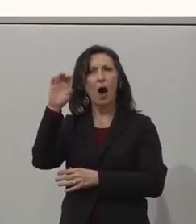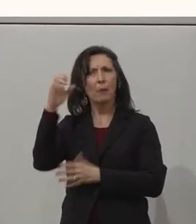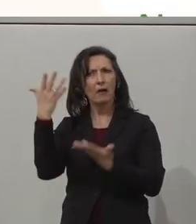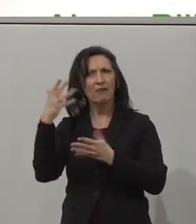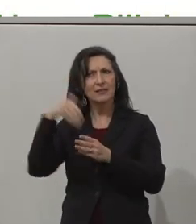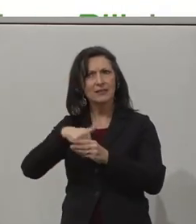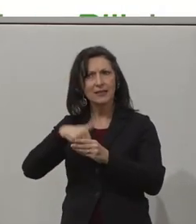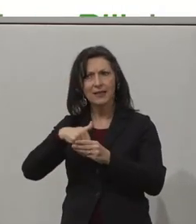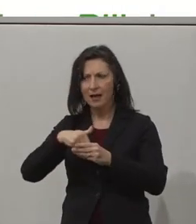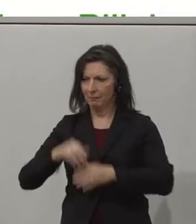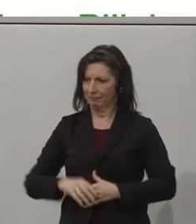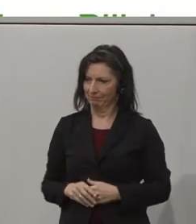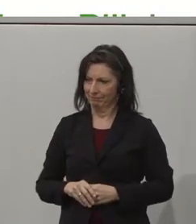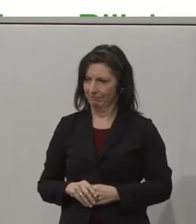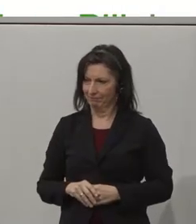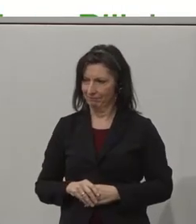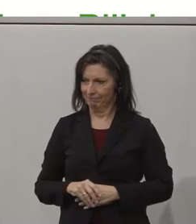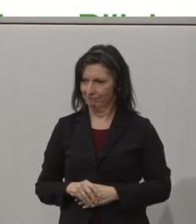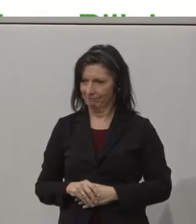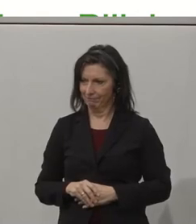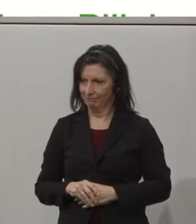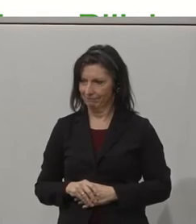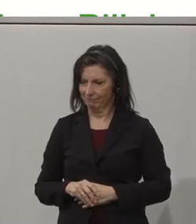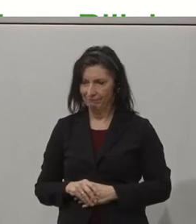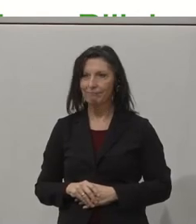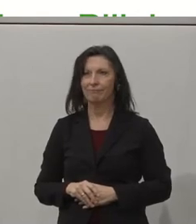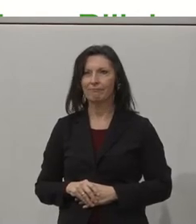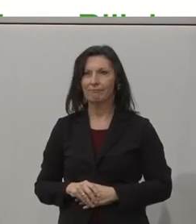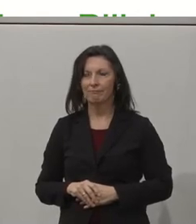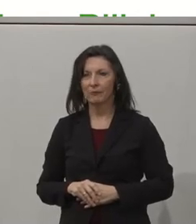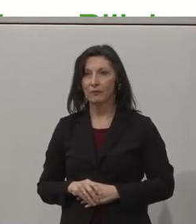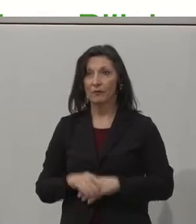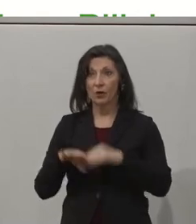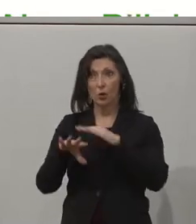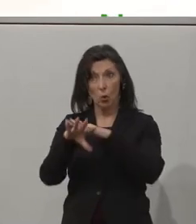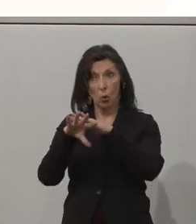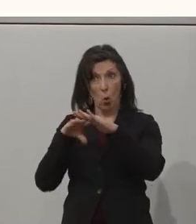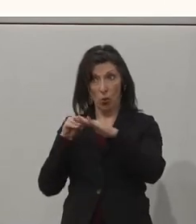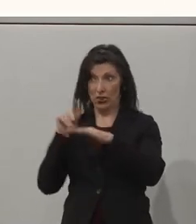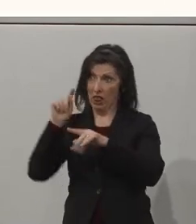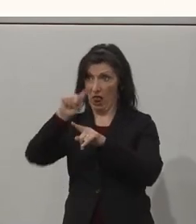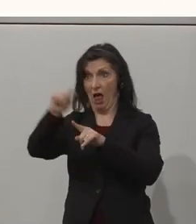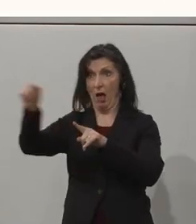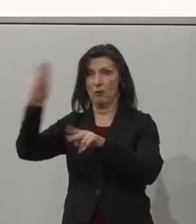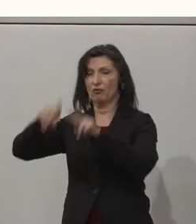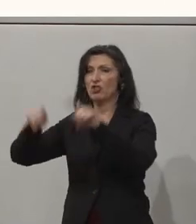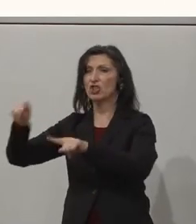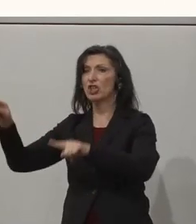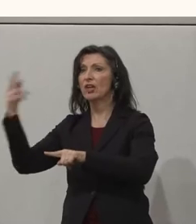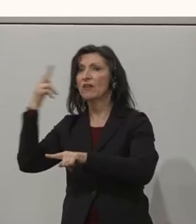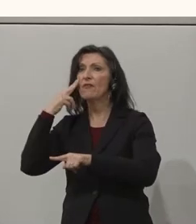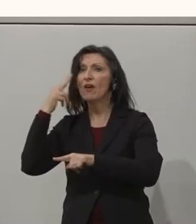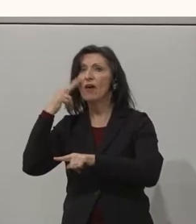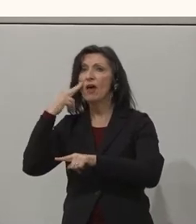With Fable, companies can collaborate with people with disabilities, actually work together